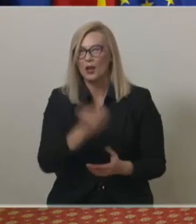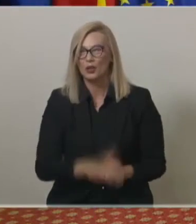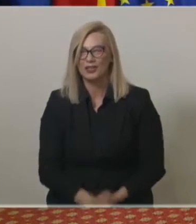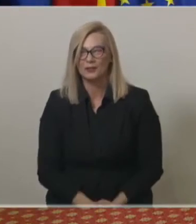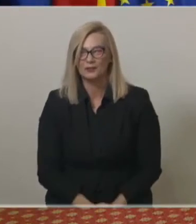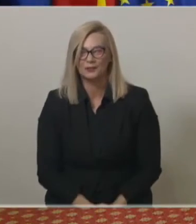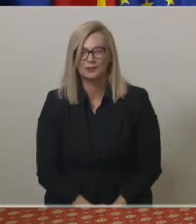Северна